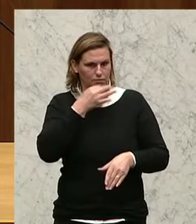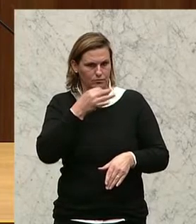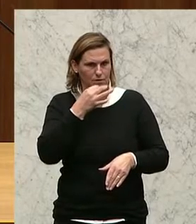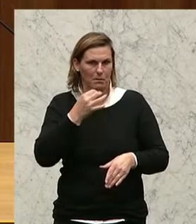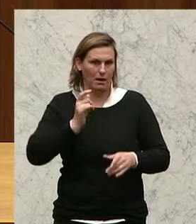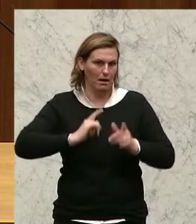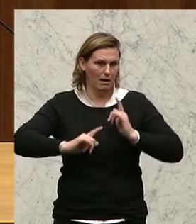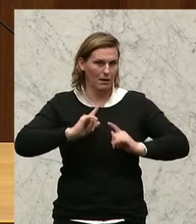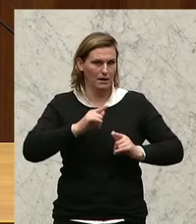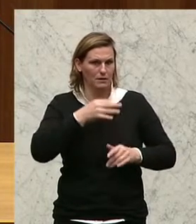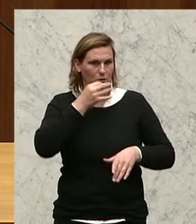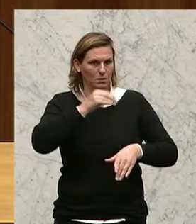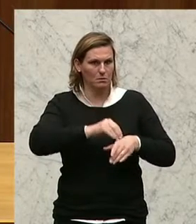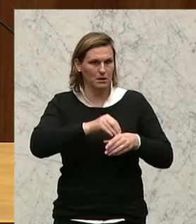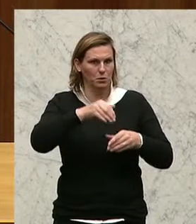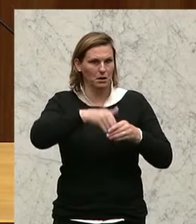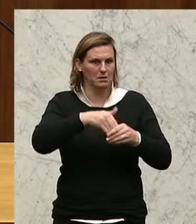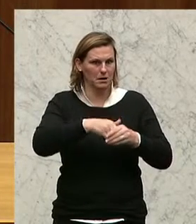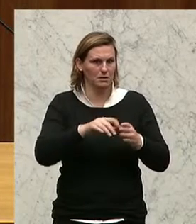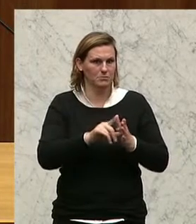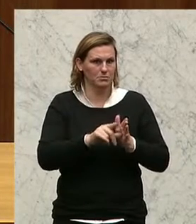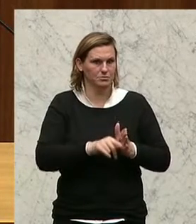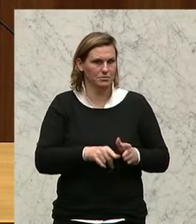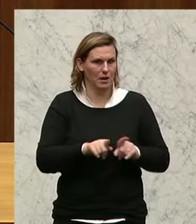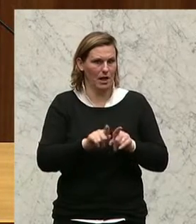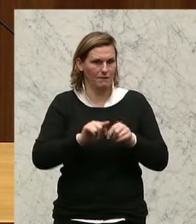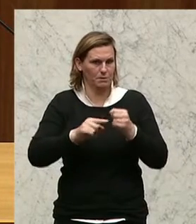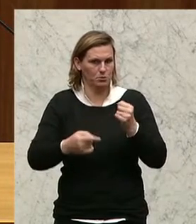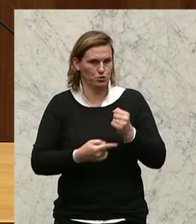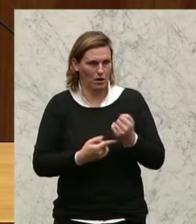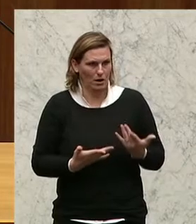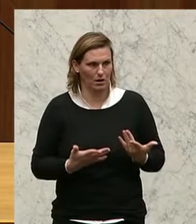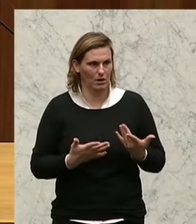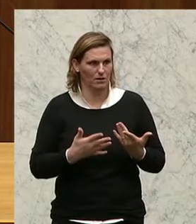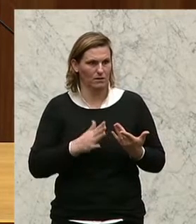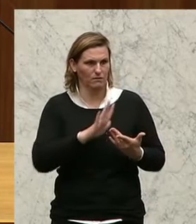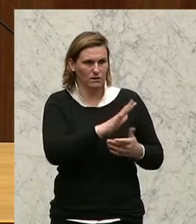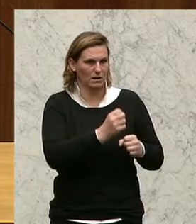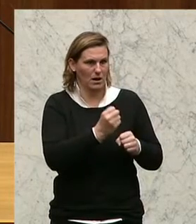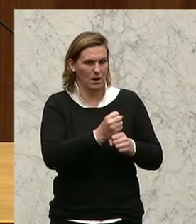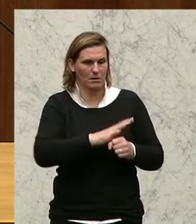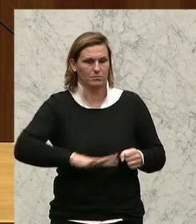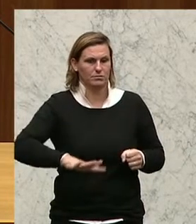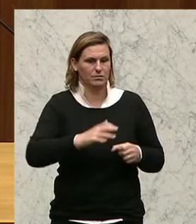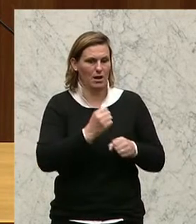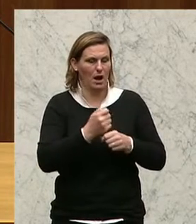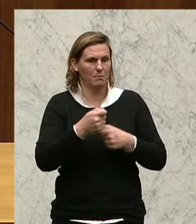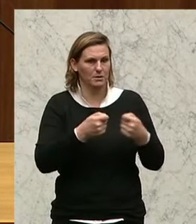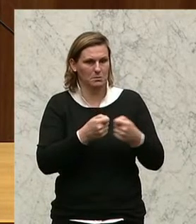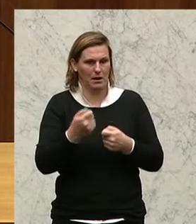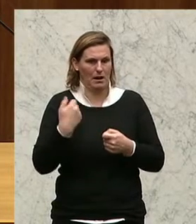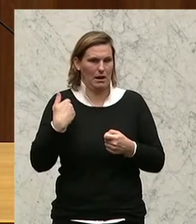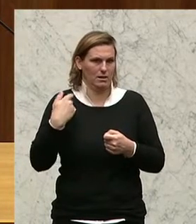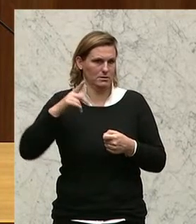Ihre Wortmeldung ungefähr vom Inhalt so gehaltvoll wie dieses Budget und wie eigentlich Ihre gesamte Arbeit, was den Arbeitsmarkt betrifft in den letzten Monaten.